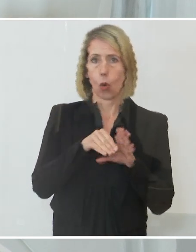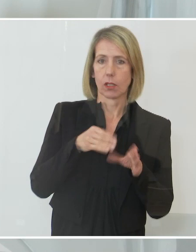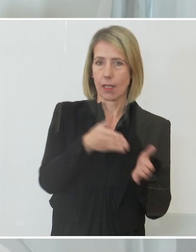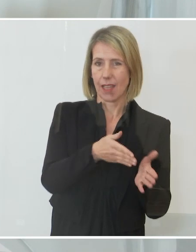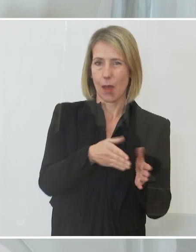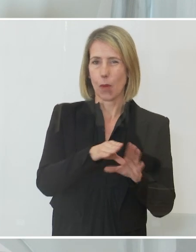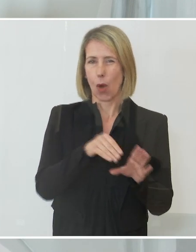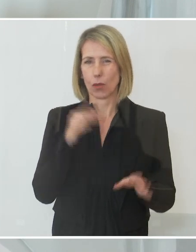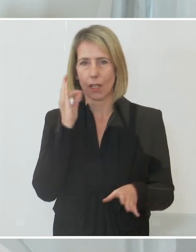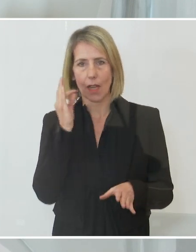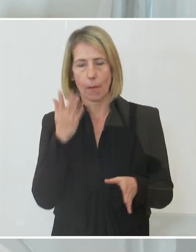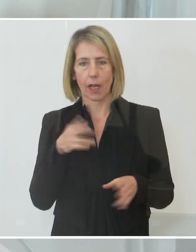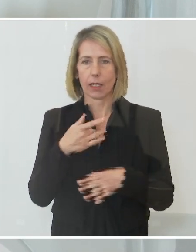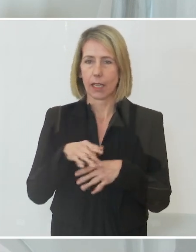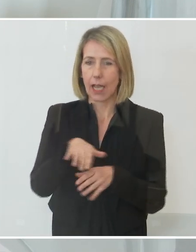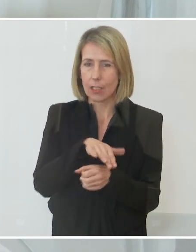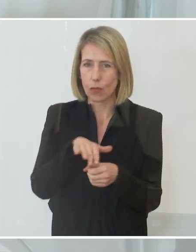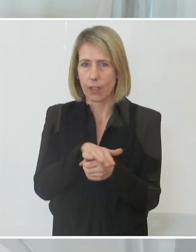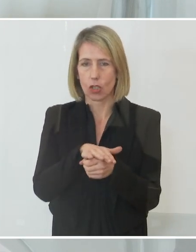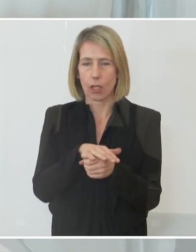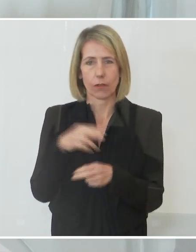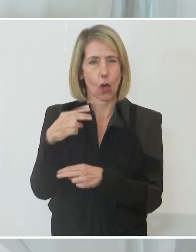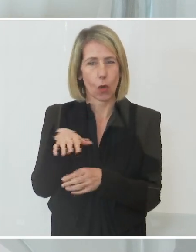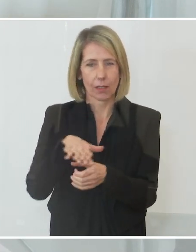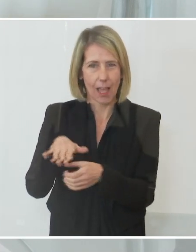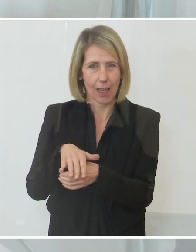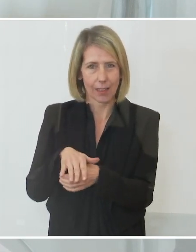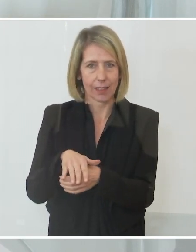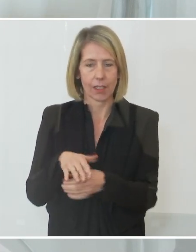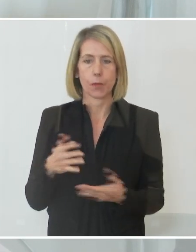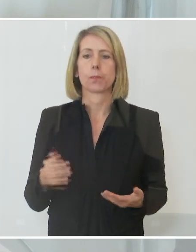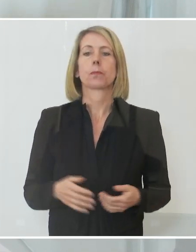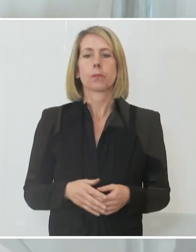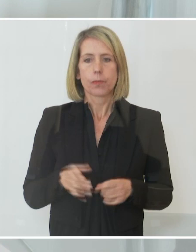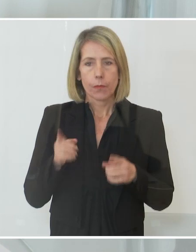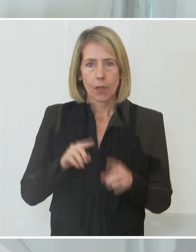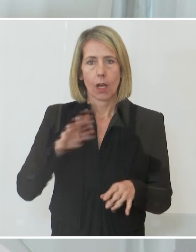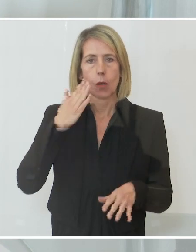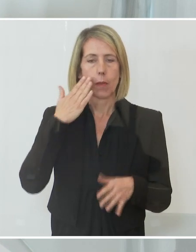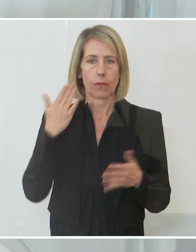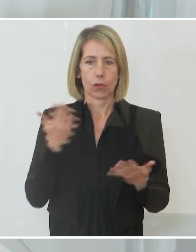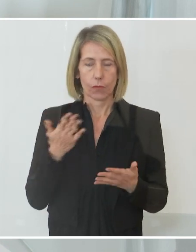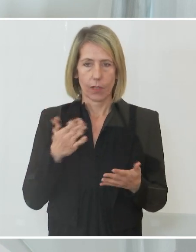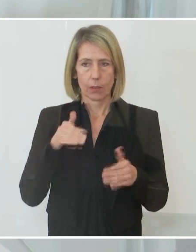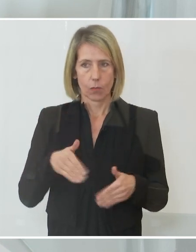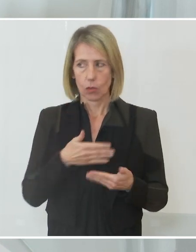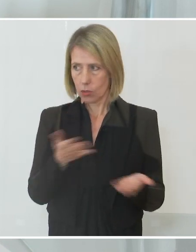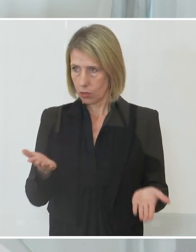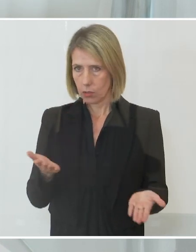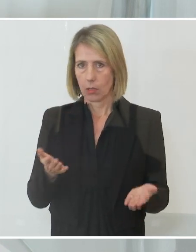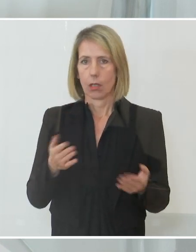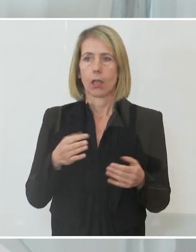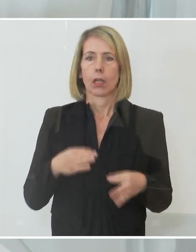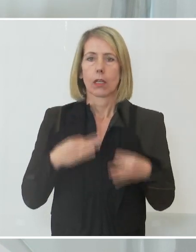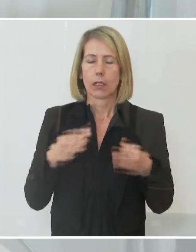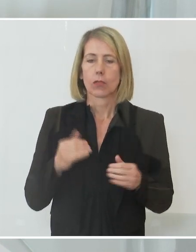denke, Gastwirtschaften, Restaurants, sich aber auch dessen bewusst sind, dass es wichtig ist, die von den